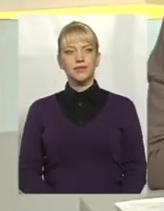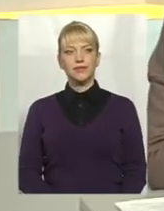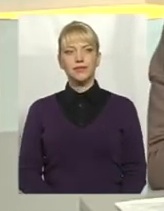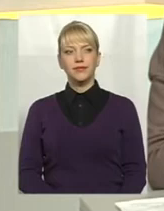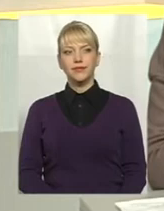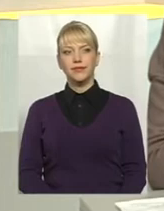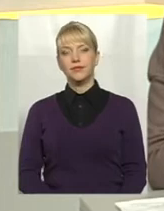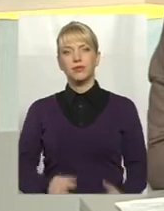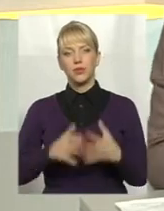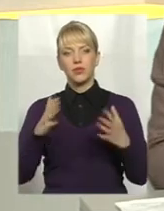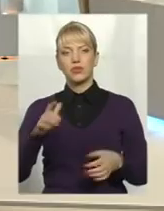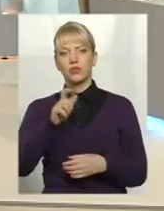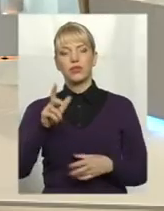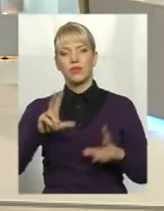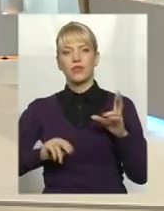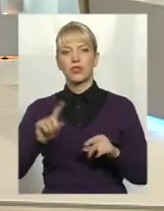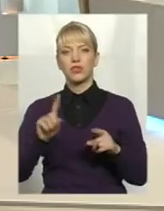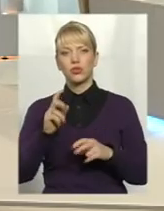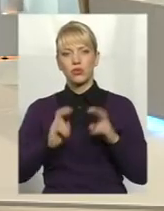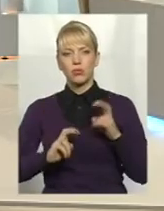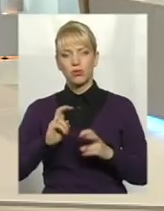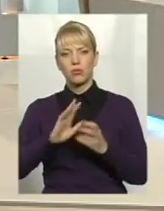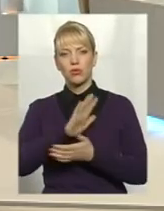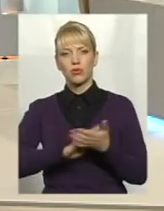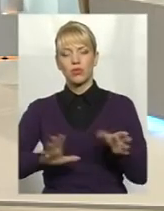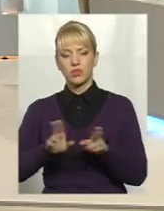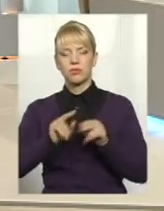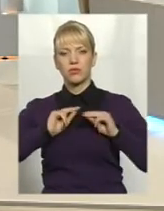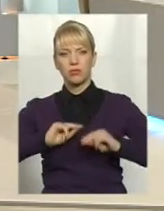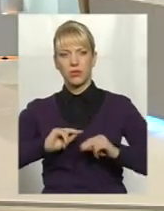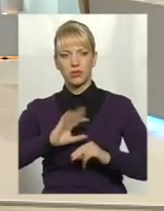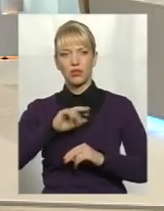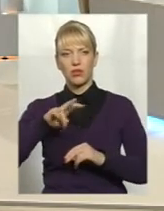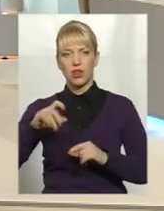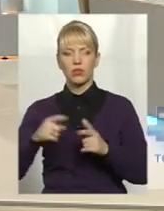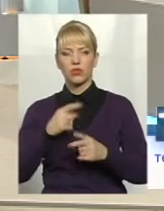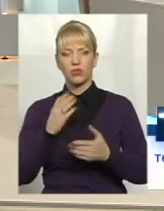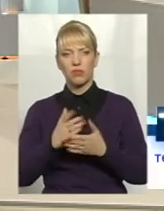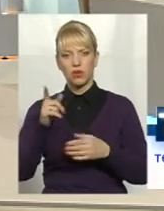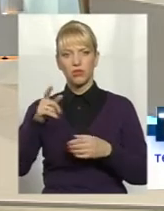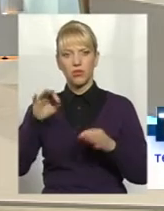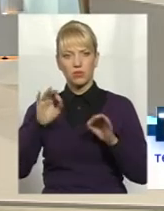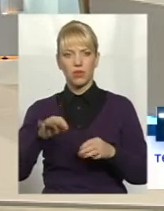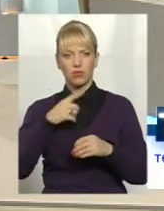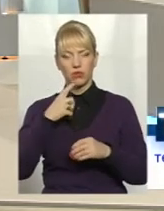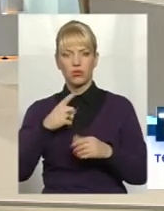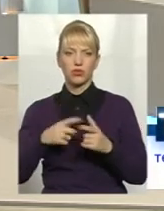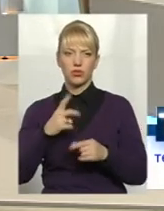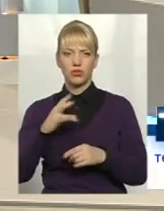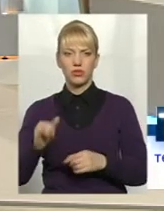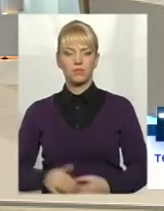От більшість вважають, що підприємства таки продовжують співпрацю. Пані Олено, чи мають вони рацію, чи так це насправді?